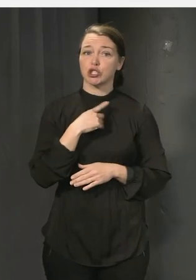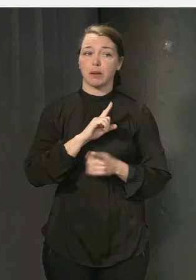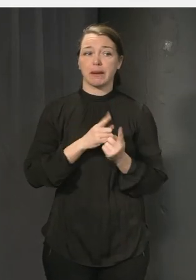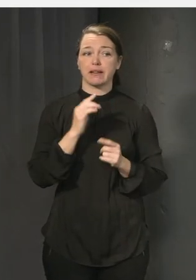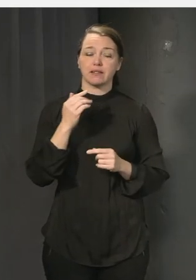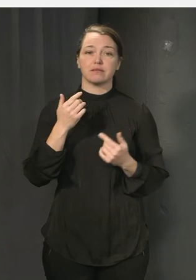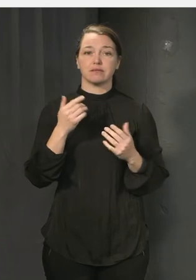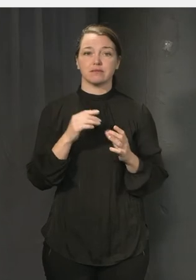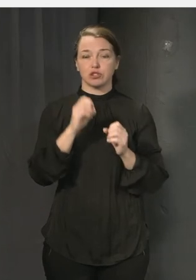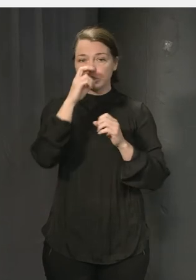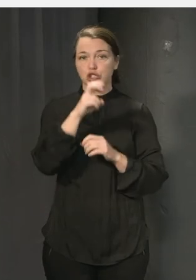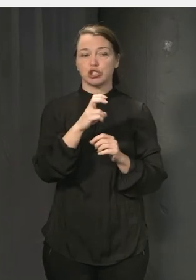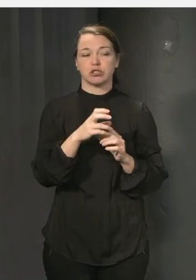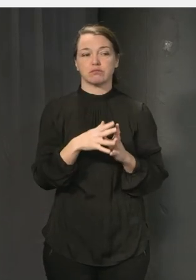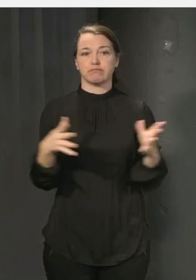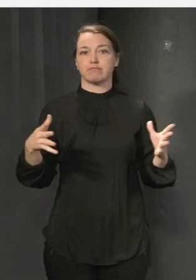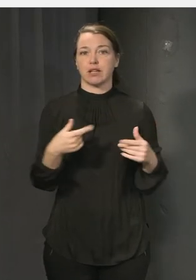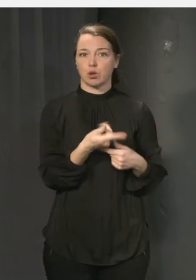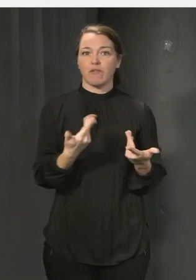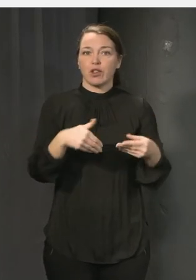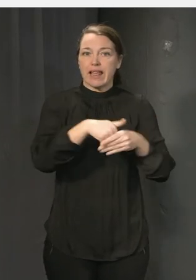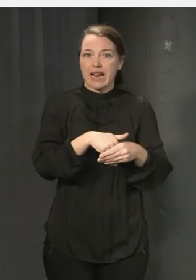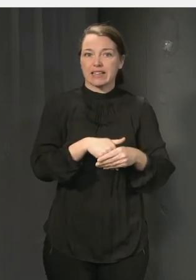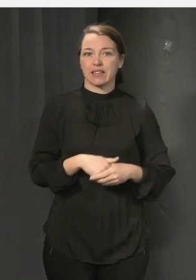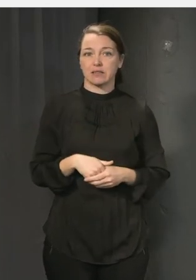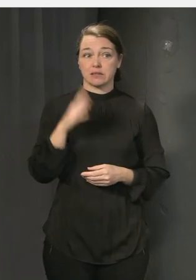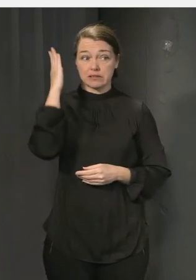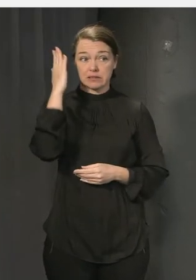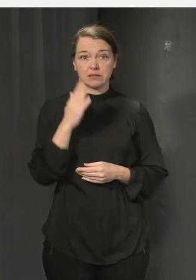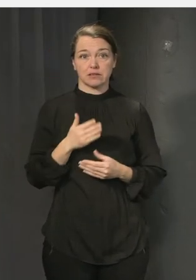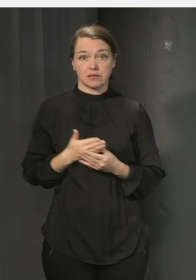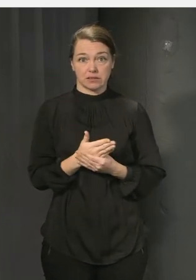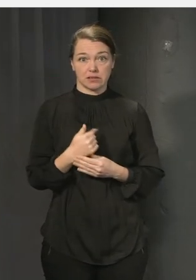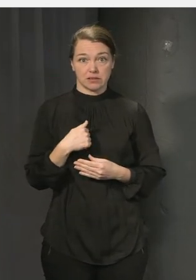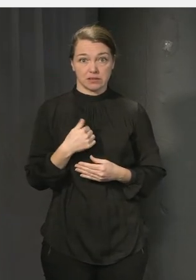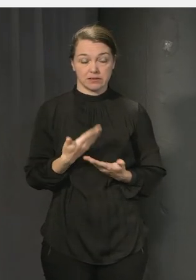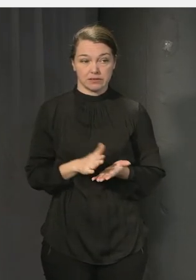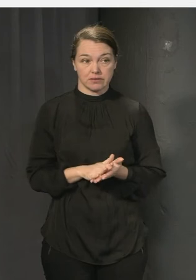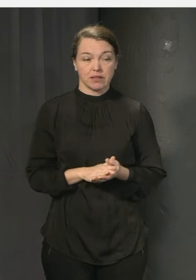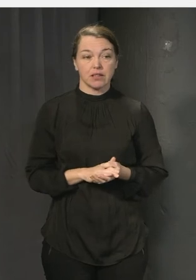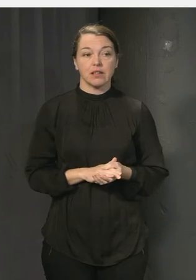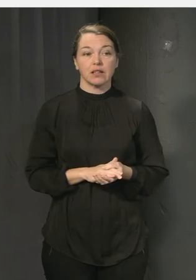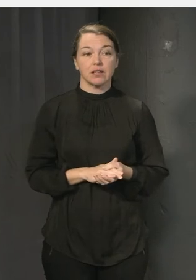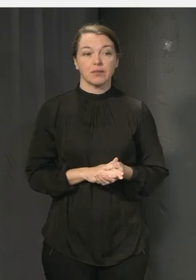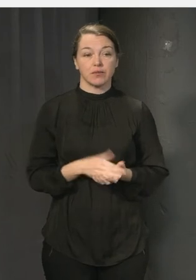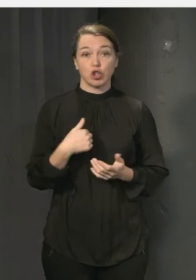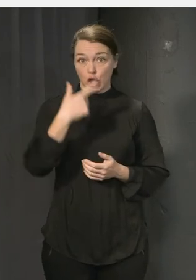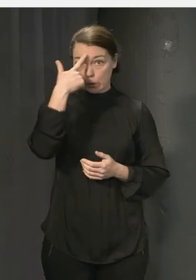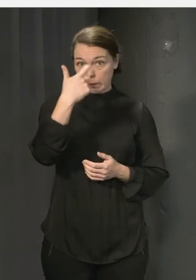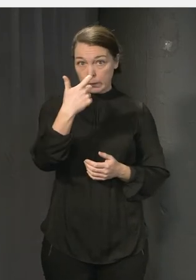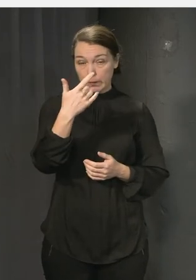jag. Barns delaktighet. Ja, där får jag hoppa in där lite snabbt. Jag tänker också att där tror jag att det